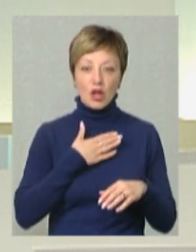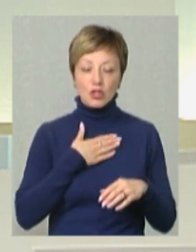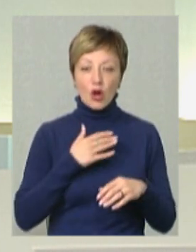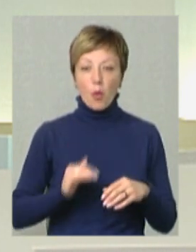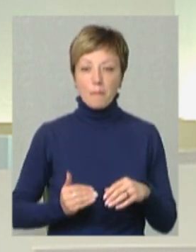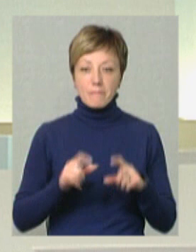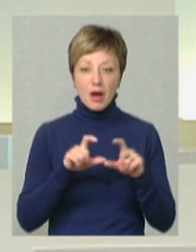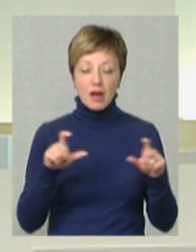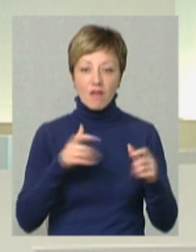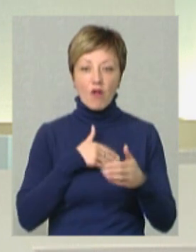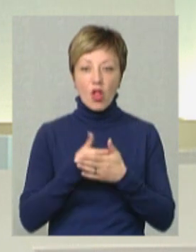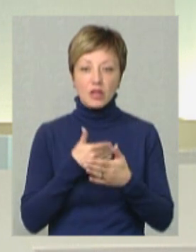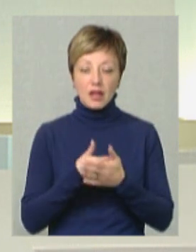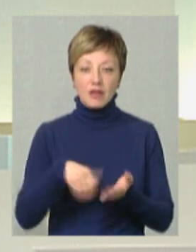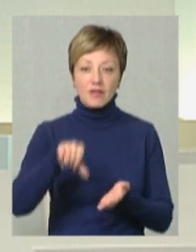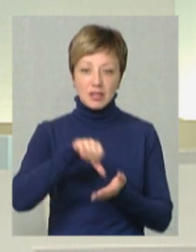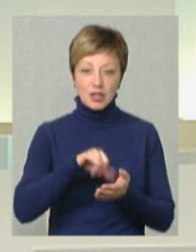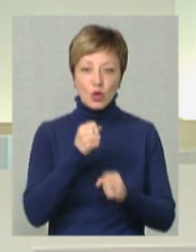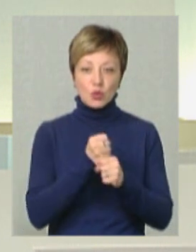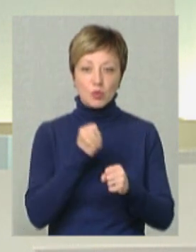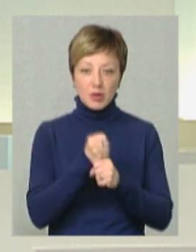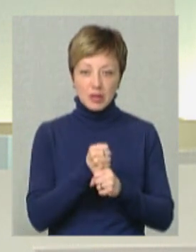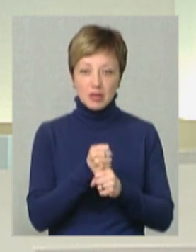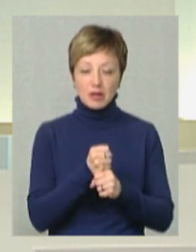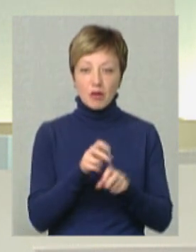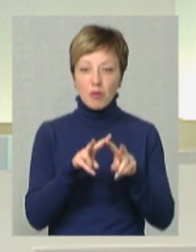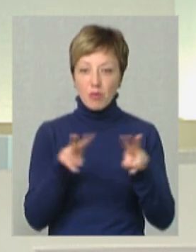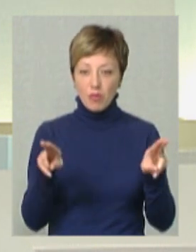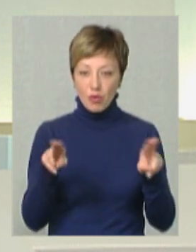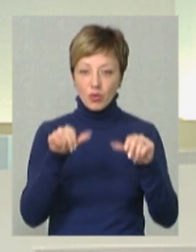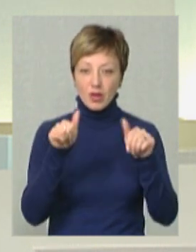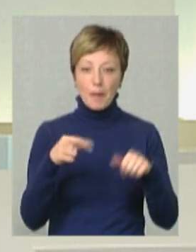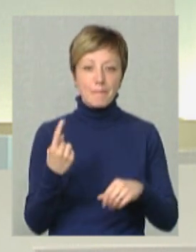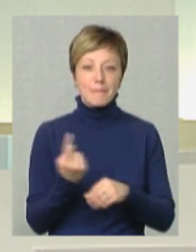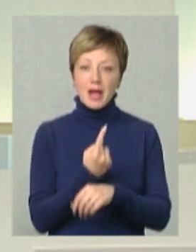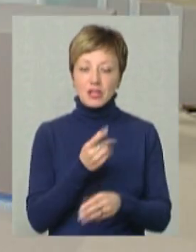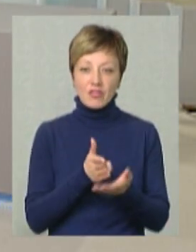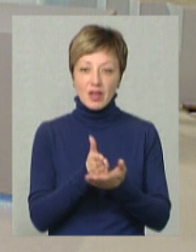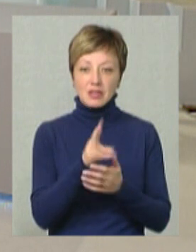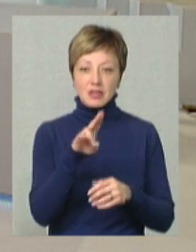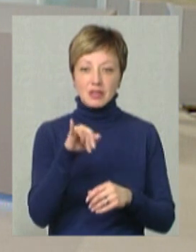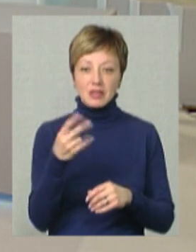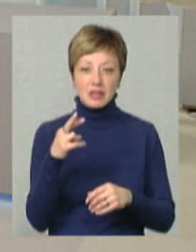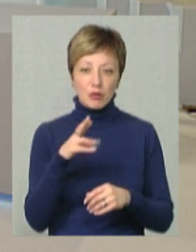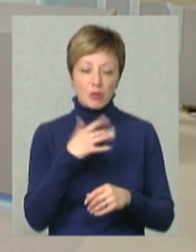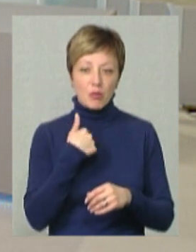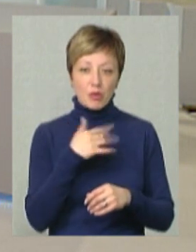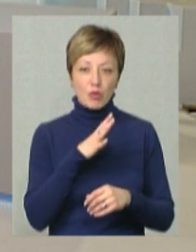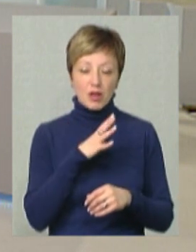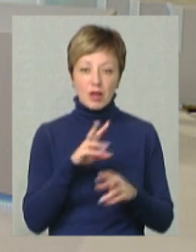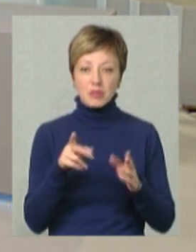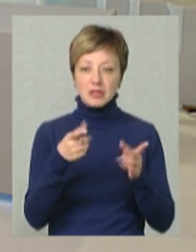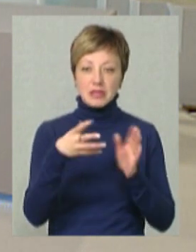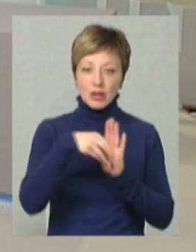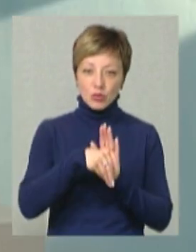компанія як волонтер виступила і розробила прототип. Тобто найперші версії «Дії» ми були як компанія